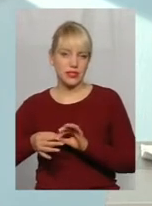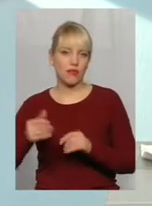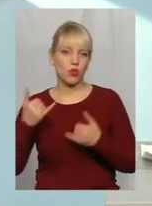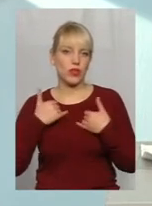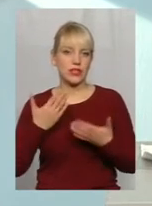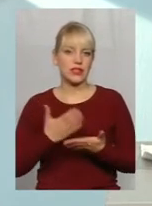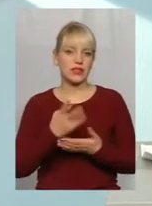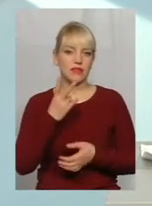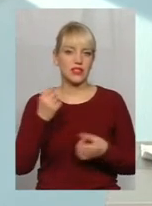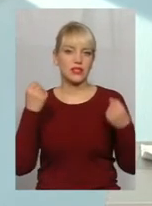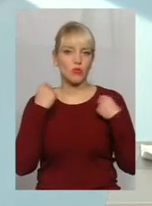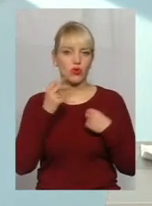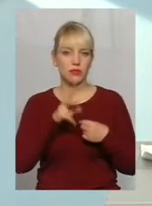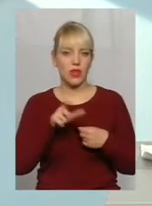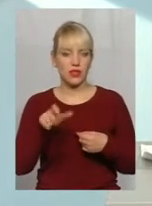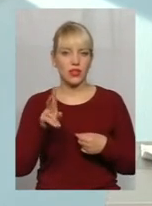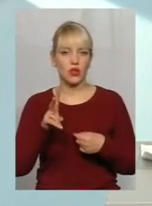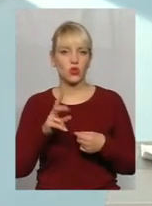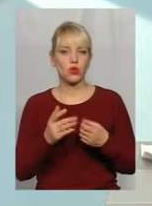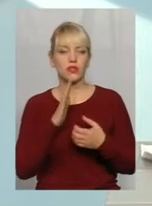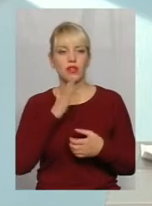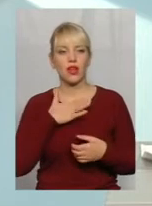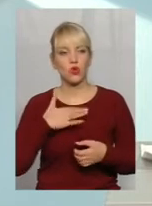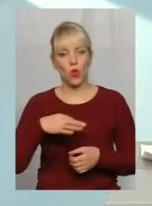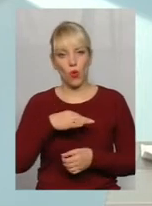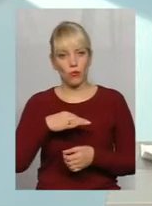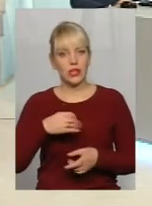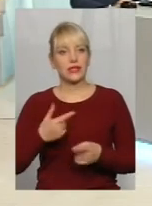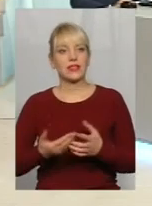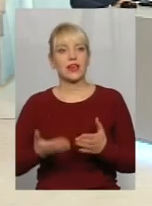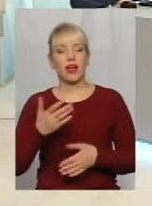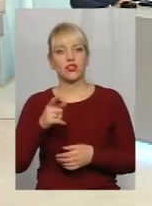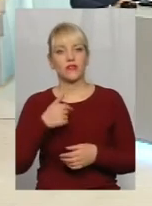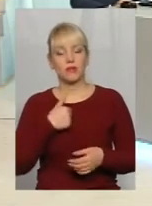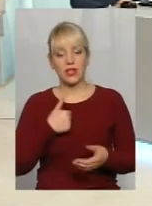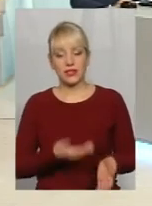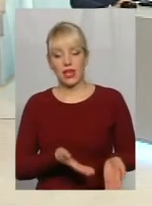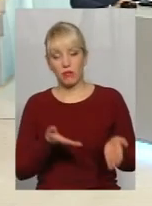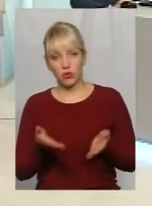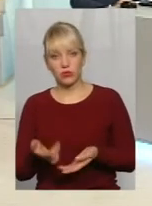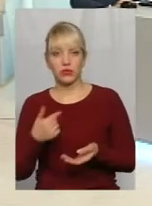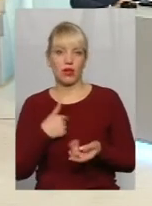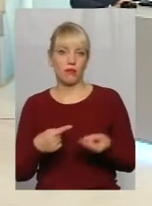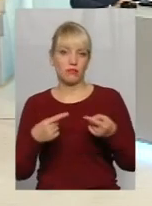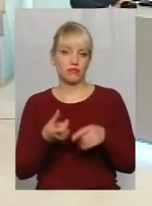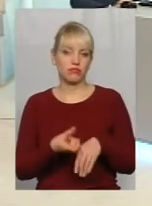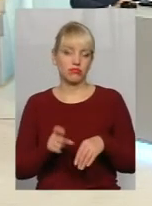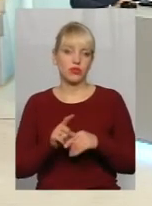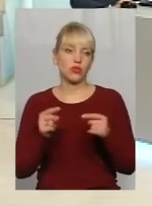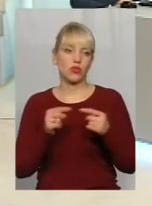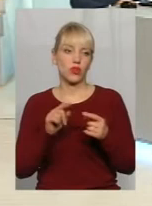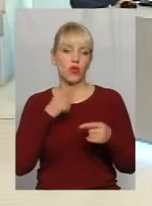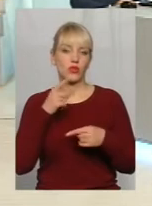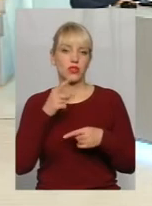спортсменки, які виходці з нашої області. Я думаю, якщо ви мене запросите, я про них більш конкретно розкажу на слідуючій